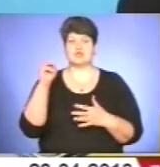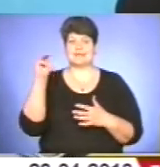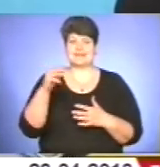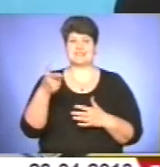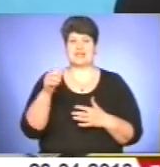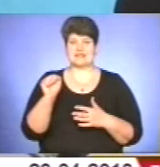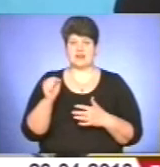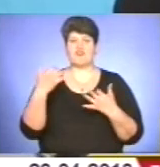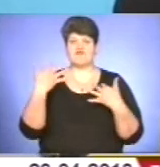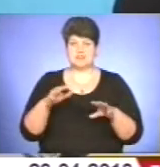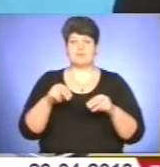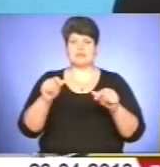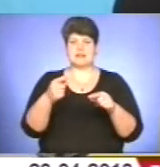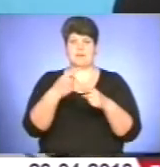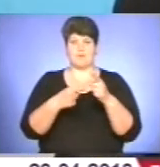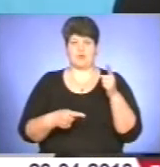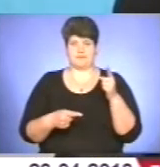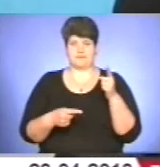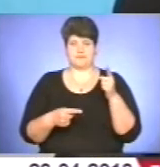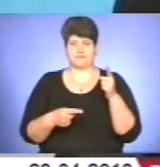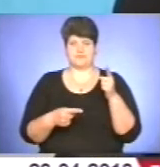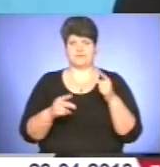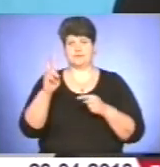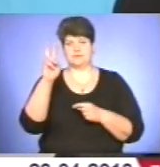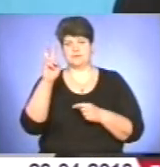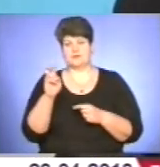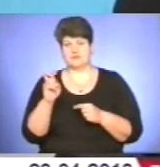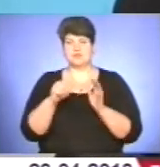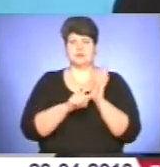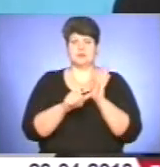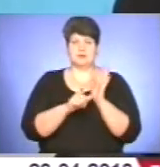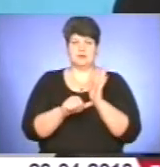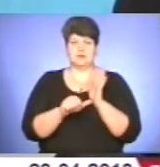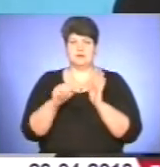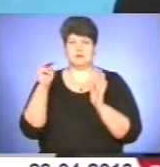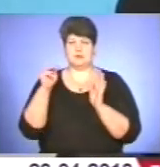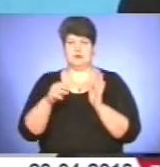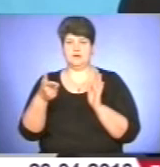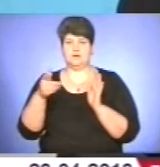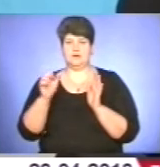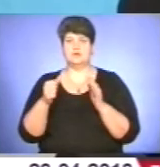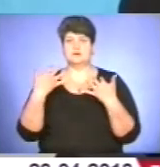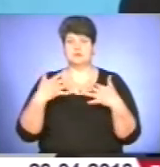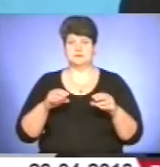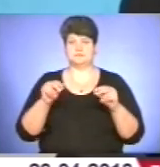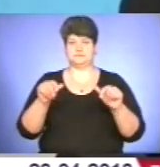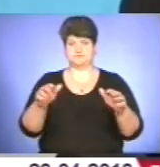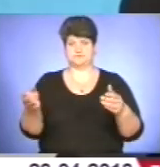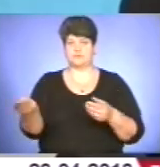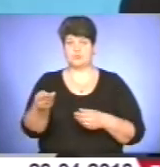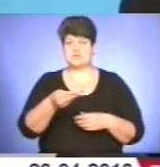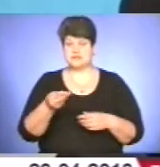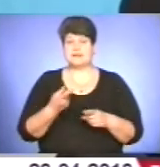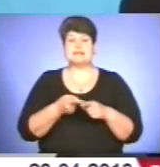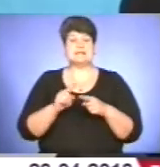посіяли більше половини. 260 тисяч гектарів посіяно. Це дуже